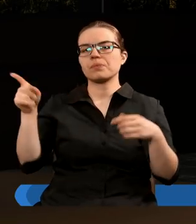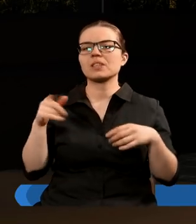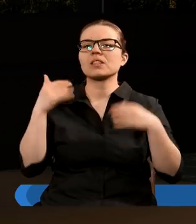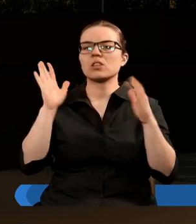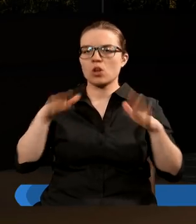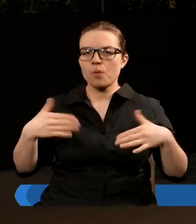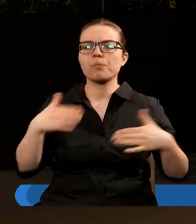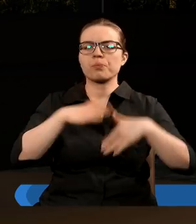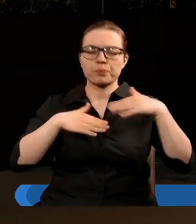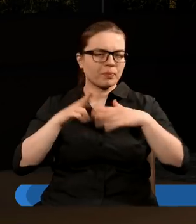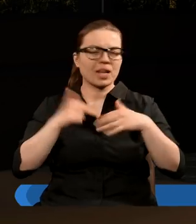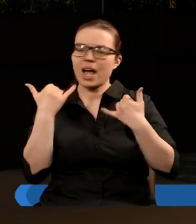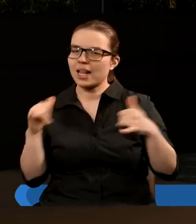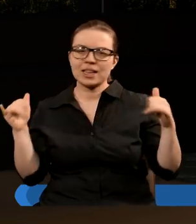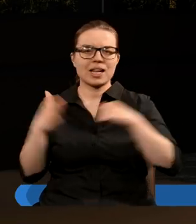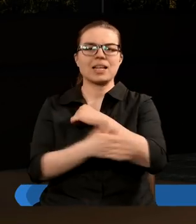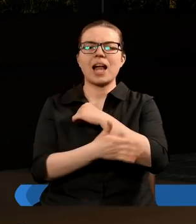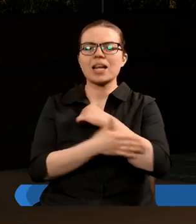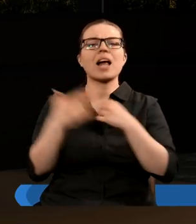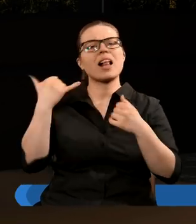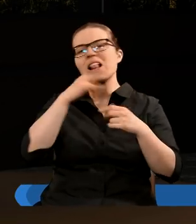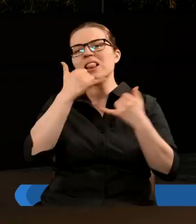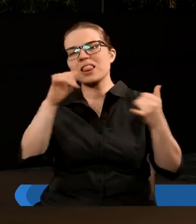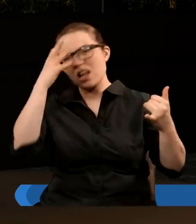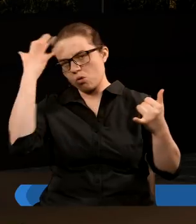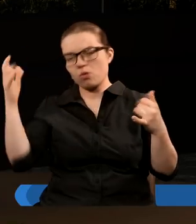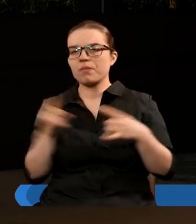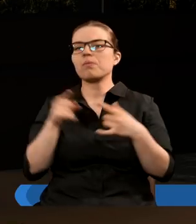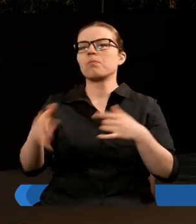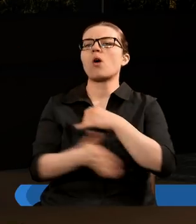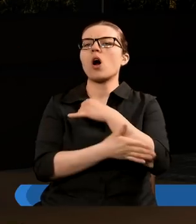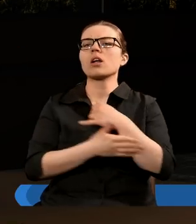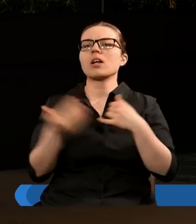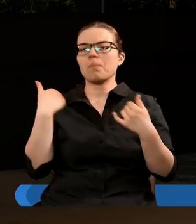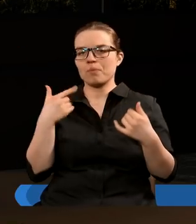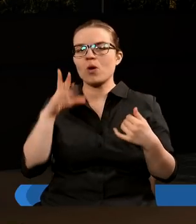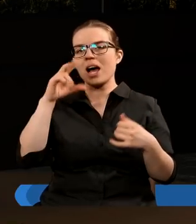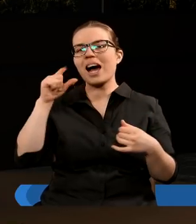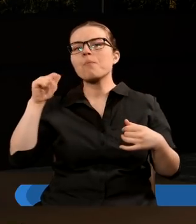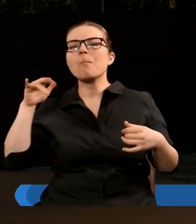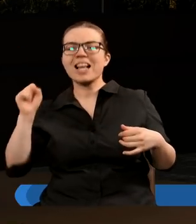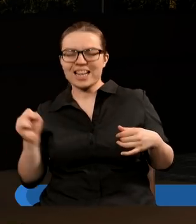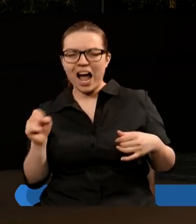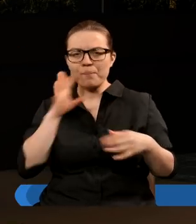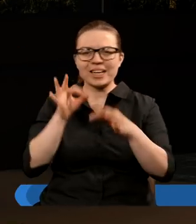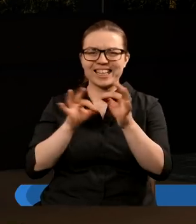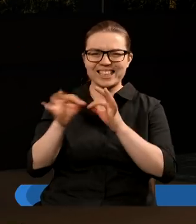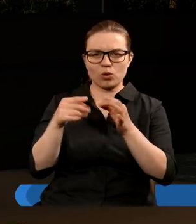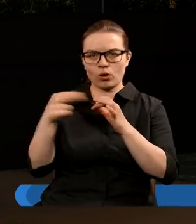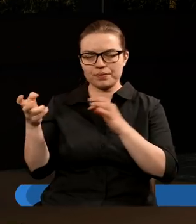na zupełnie innych zasadach niż wszystkie inne królestwa. Ich podstawą była republika, ale oparta też na